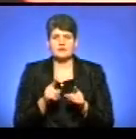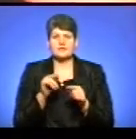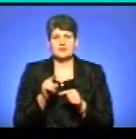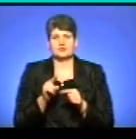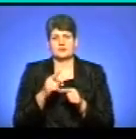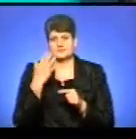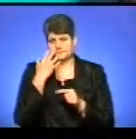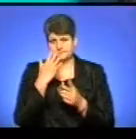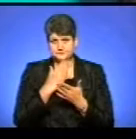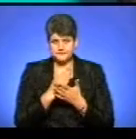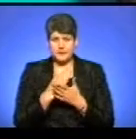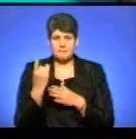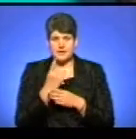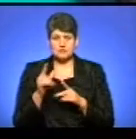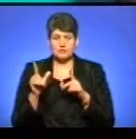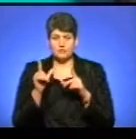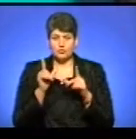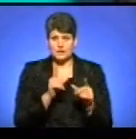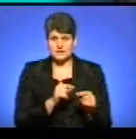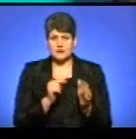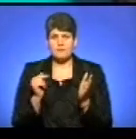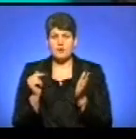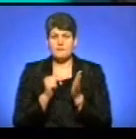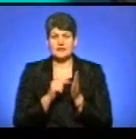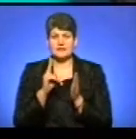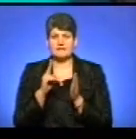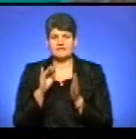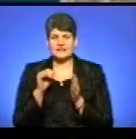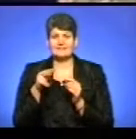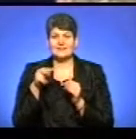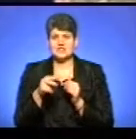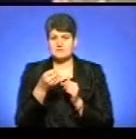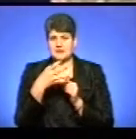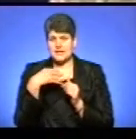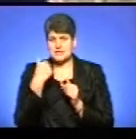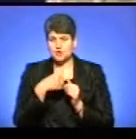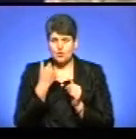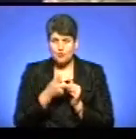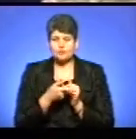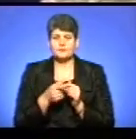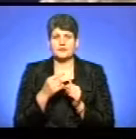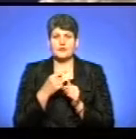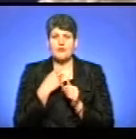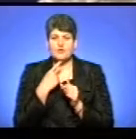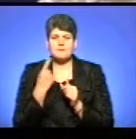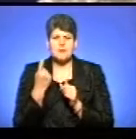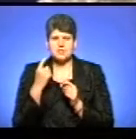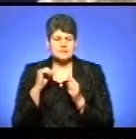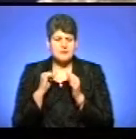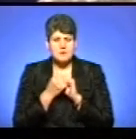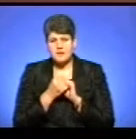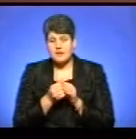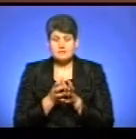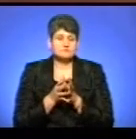зору. Перша поїздка на схід у Дениса припала на квітень 2015 року. Її, каже волонтер, запам'ятав